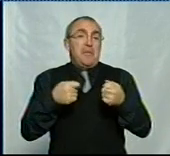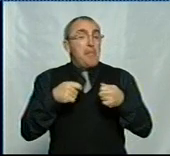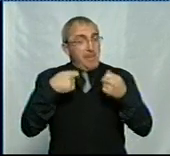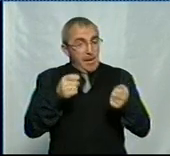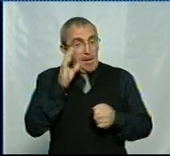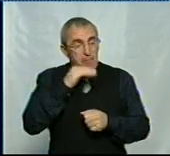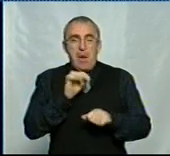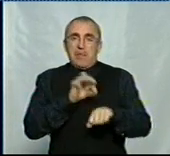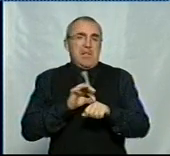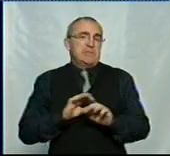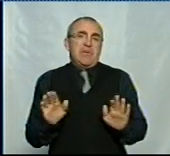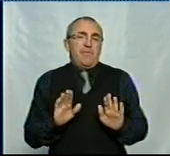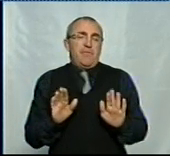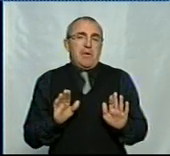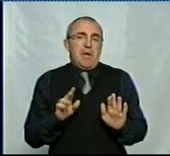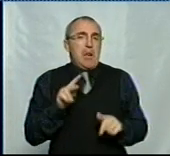Гаразд.